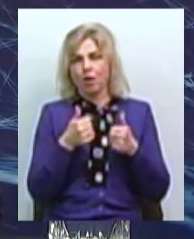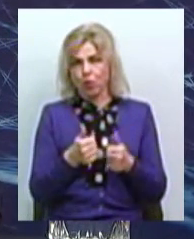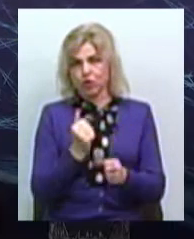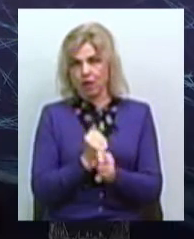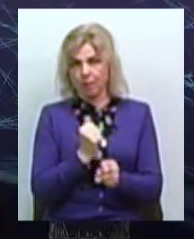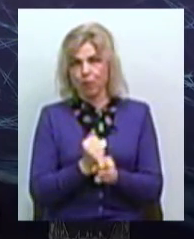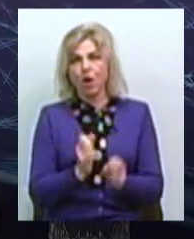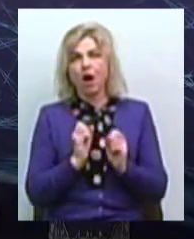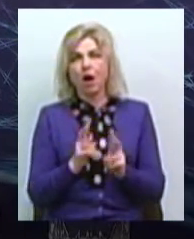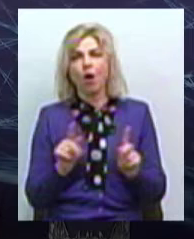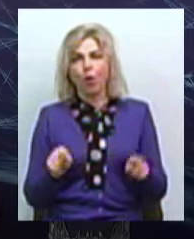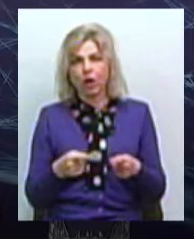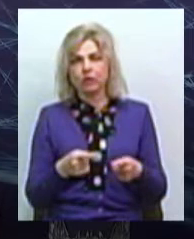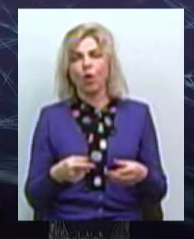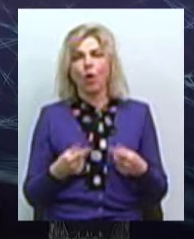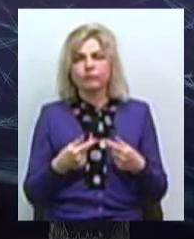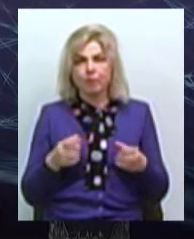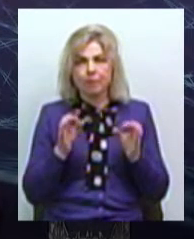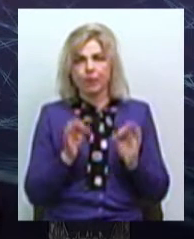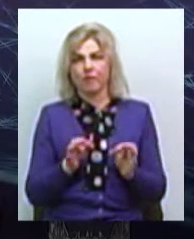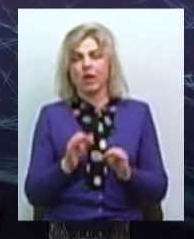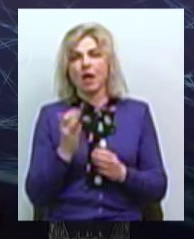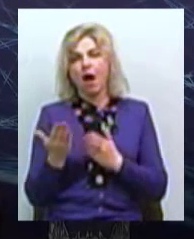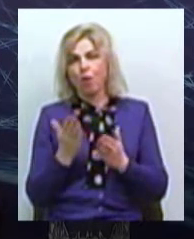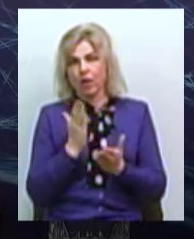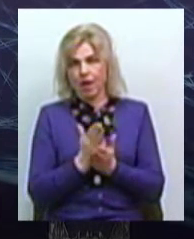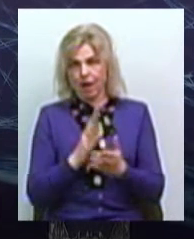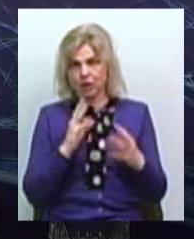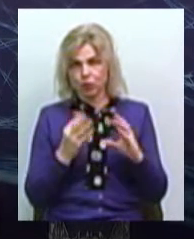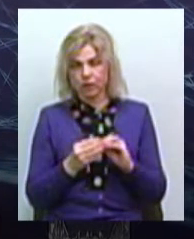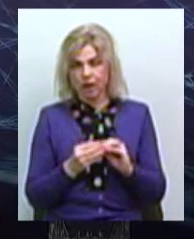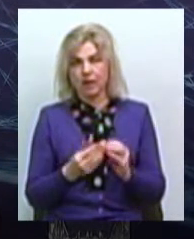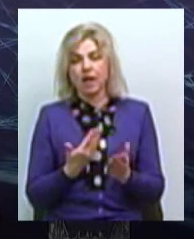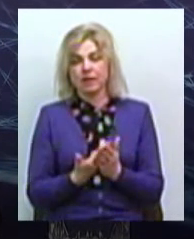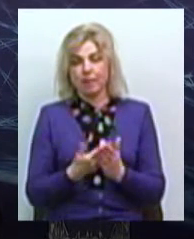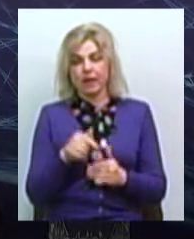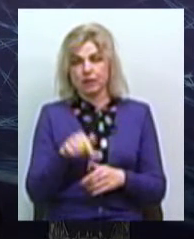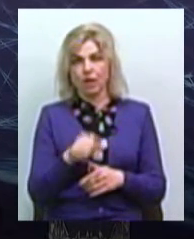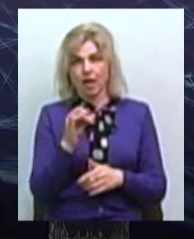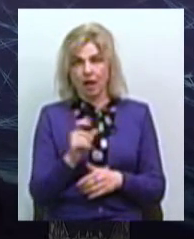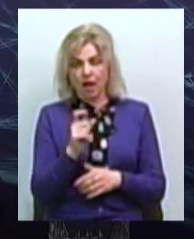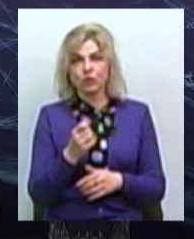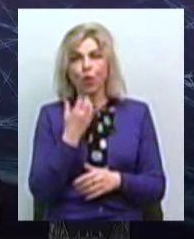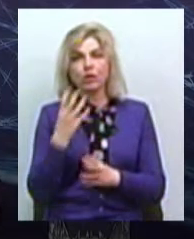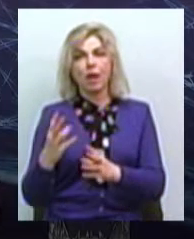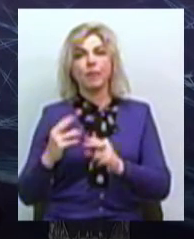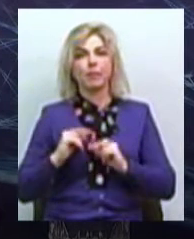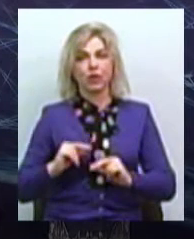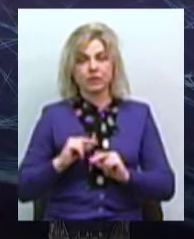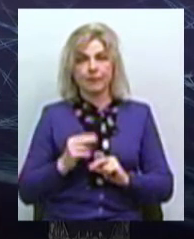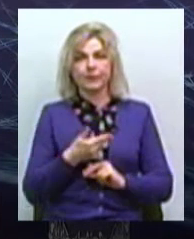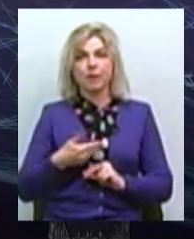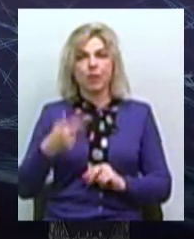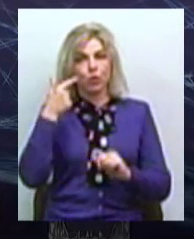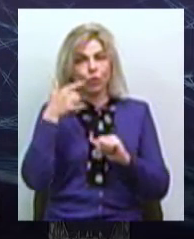все організовано, скоординовано і який є результат. Тому що, наприклад, цього разу, коли ми вже співпрацювали, ми зрозуміли, що